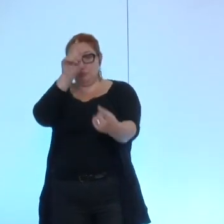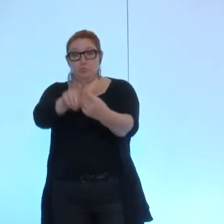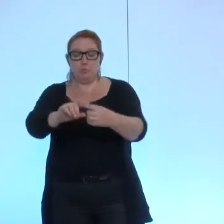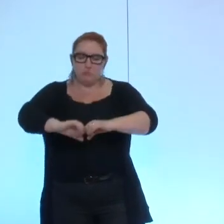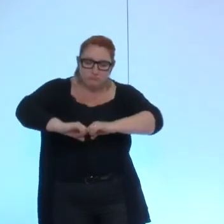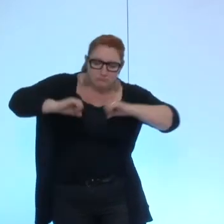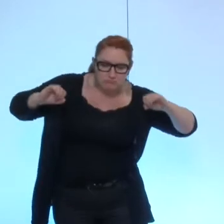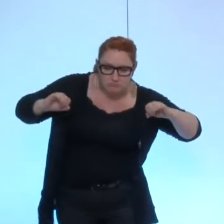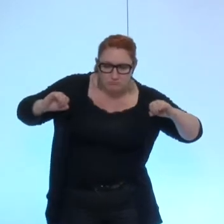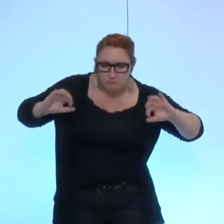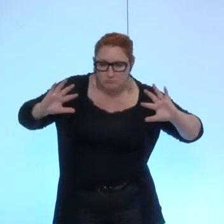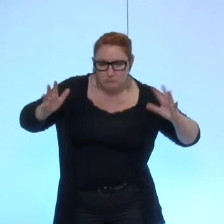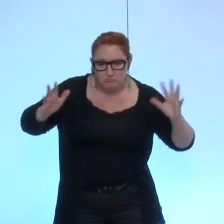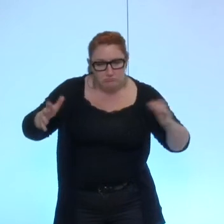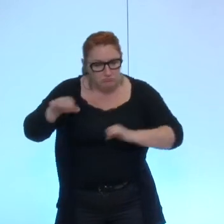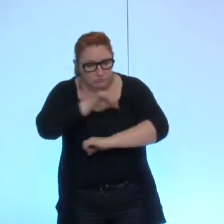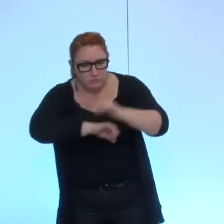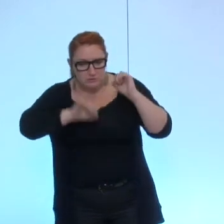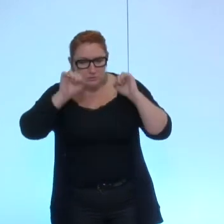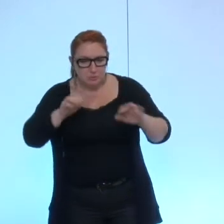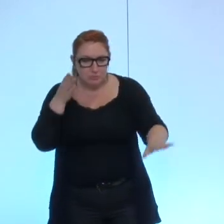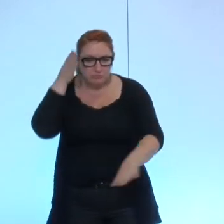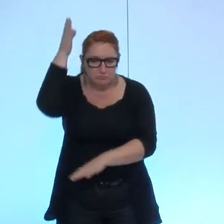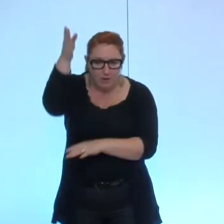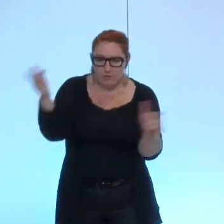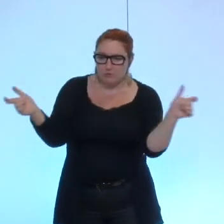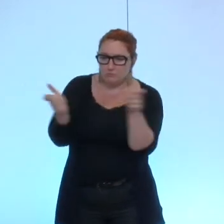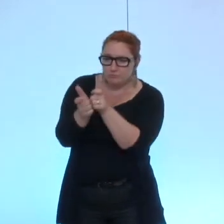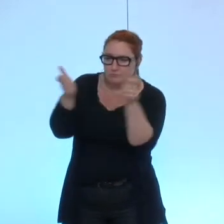synergies on va trouver avec le Siergue avec